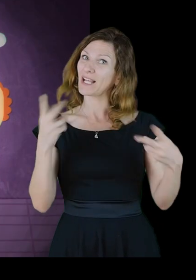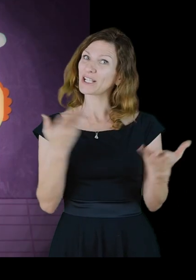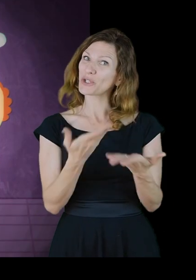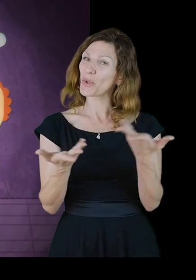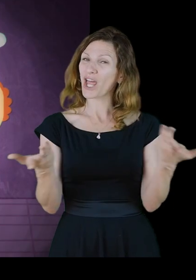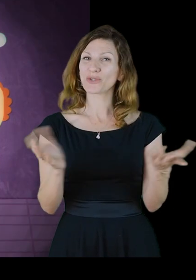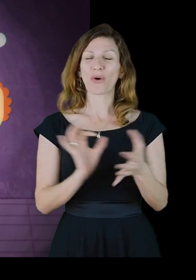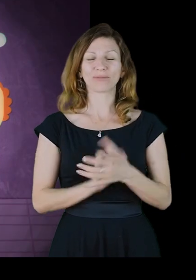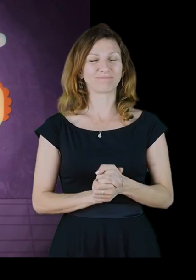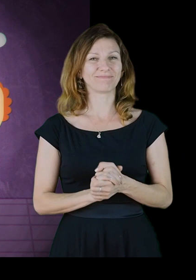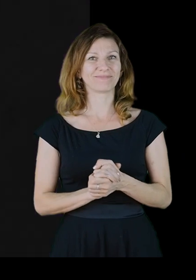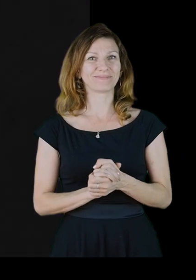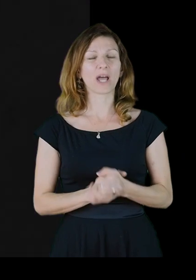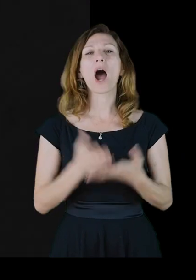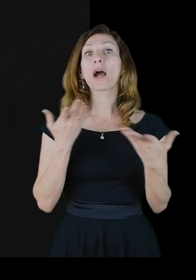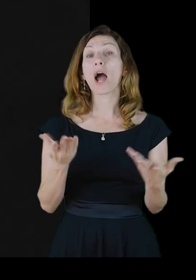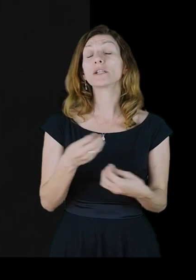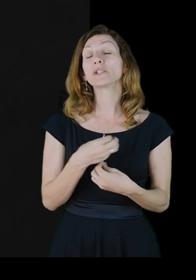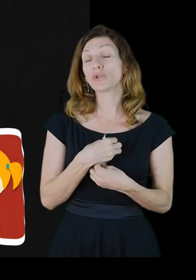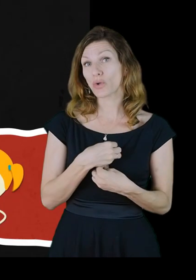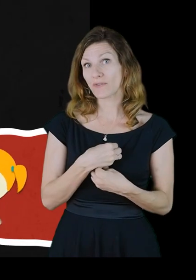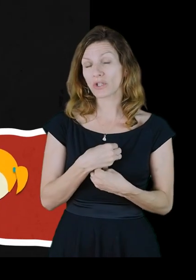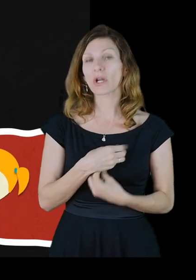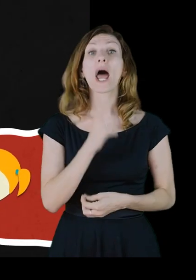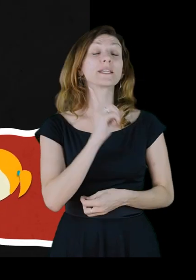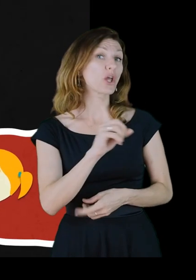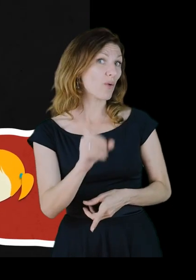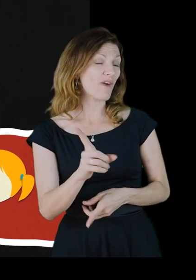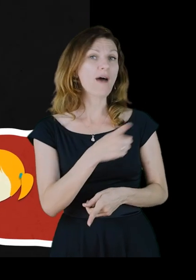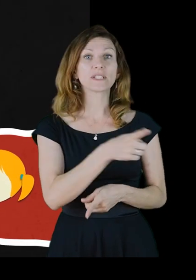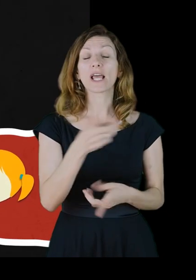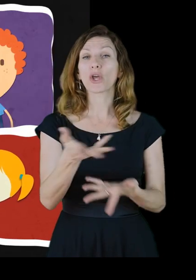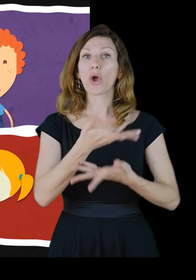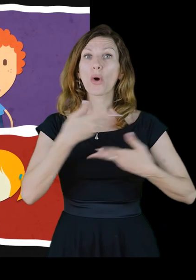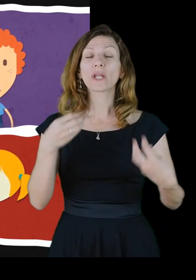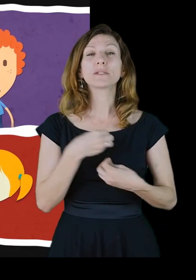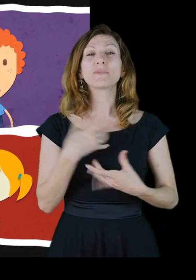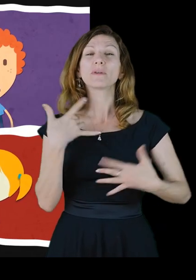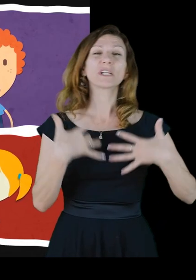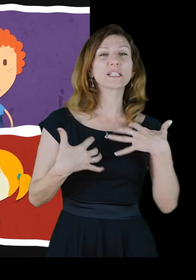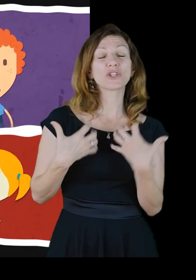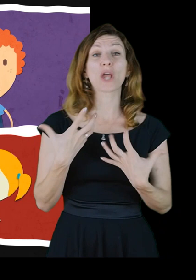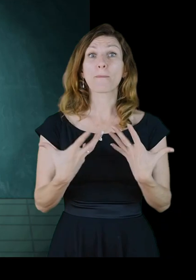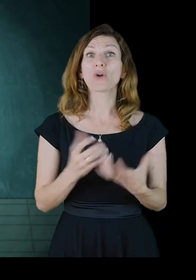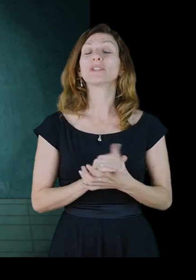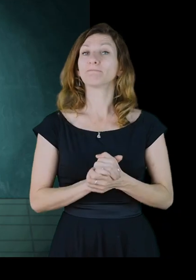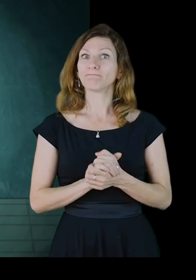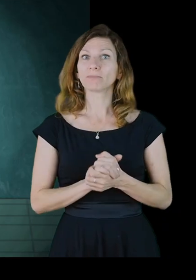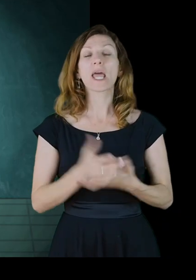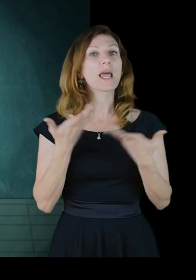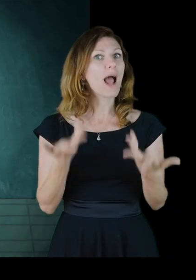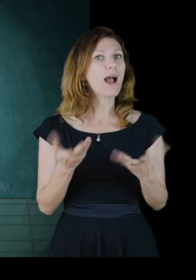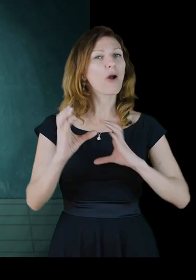в различно нещо. Как се чувстваш? За това и всеки от нас изпитва различни емоции.